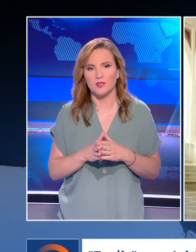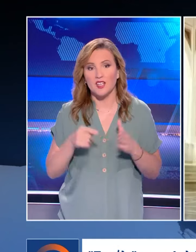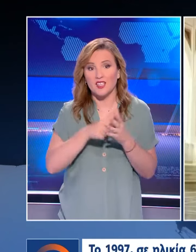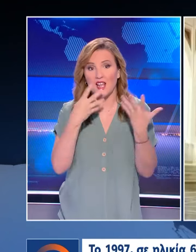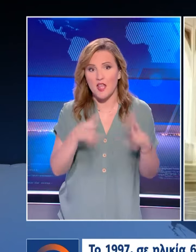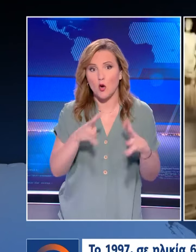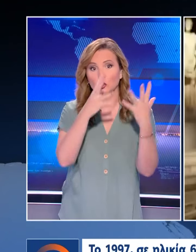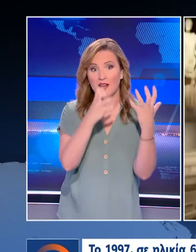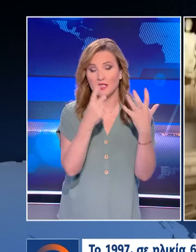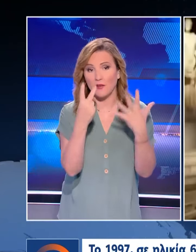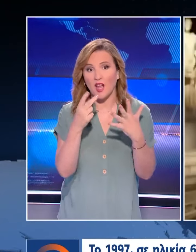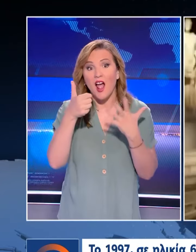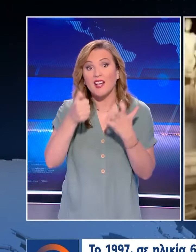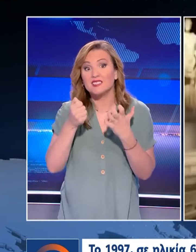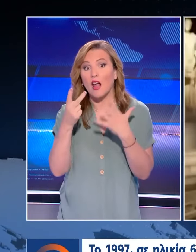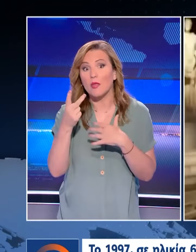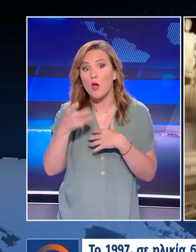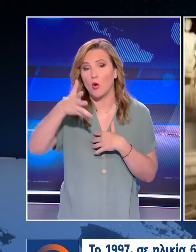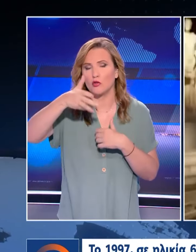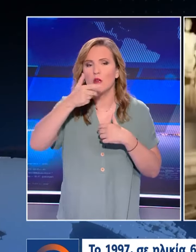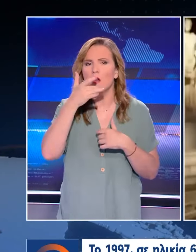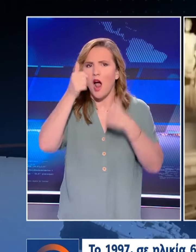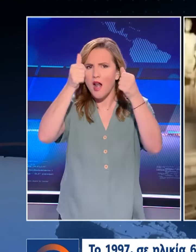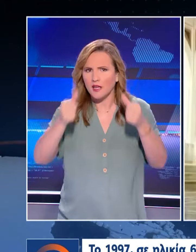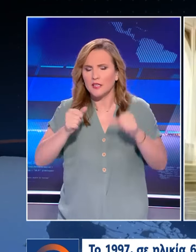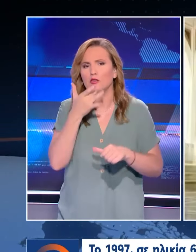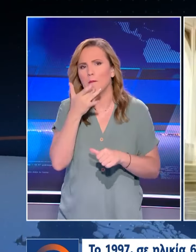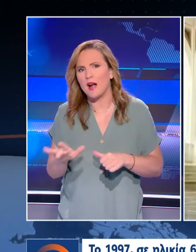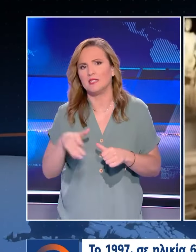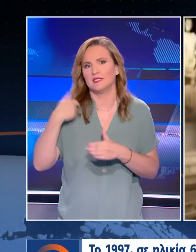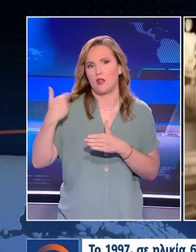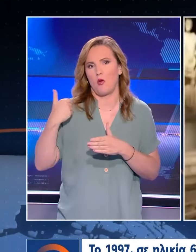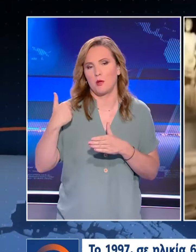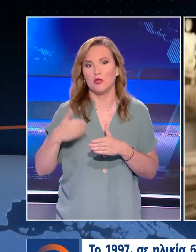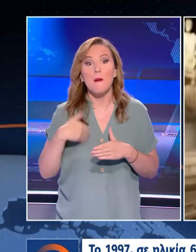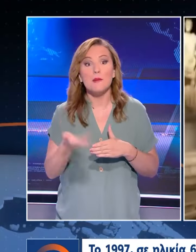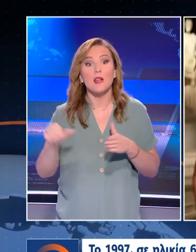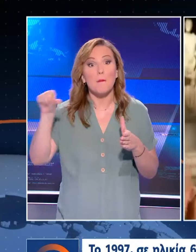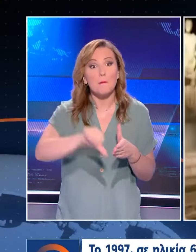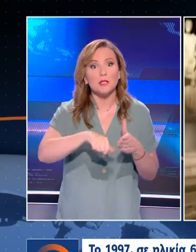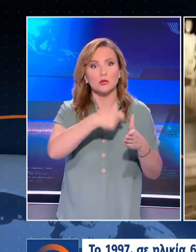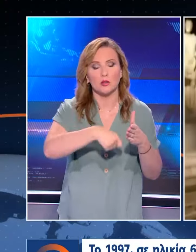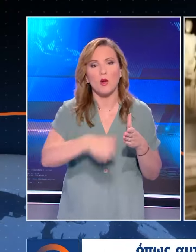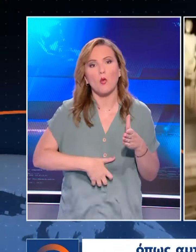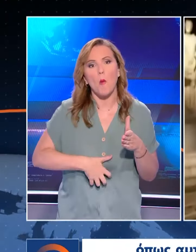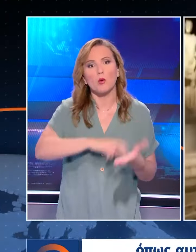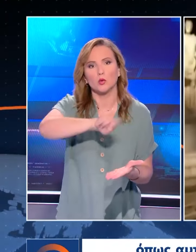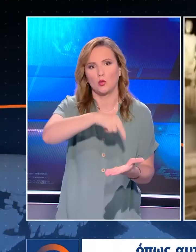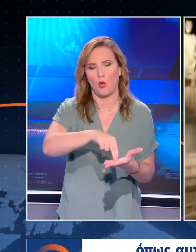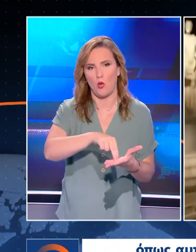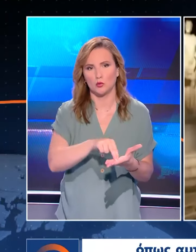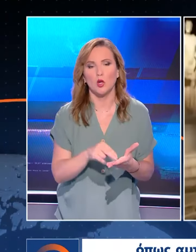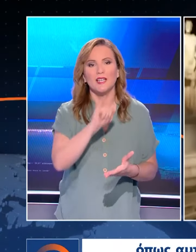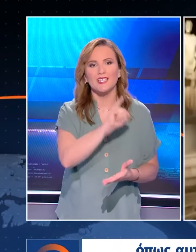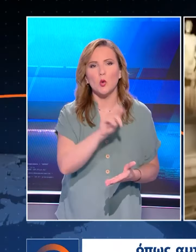Το 1997, σε ελίγη 62 ετών, ανακοίνωσε ότι αποχωρεί από την υποκριτική. Όμως επέστρεψε στον κινηματογράφο, ακόμη και σε κομικούς ρόλους, όπως αυτούς